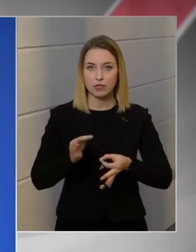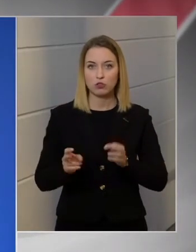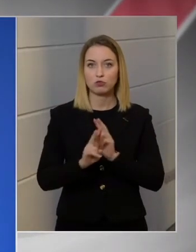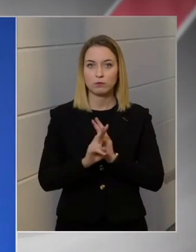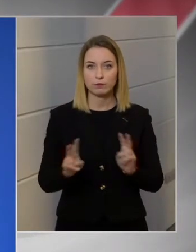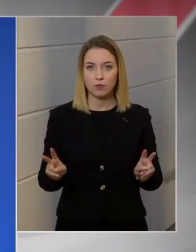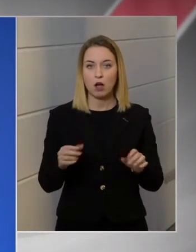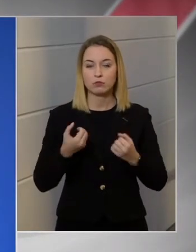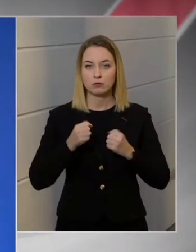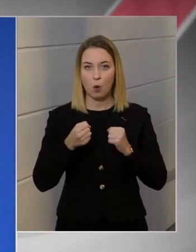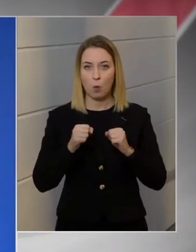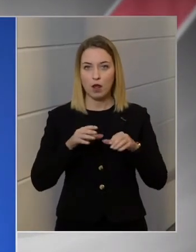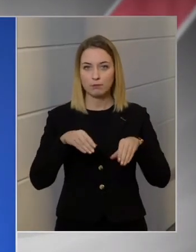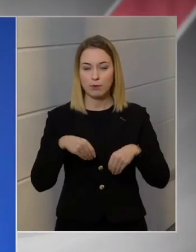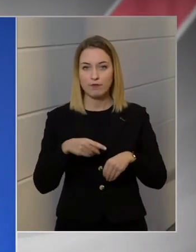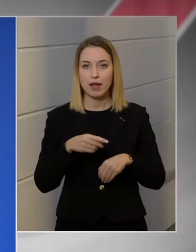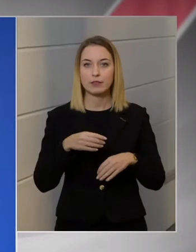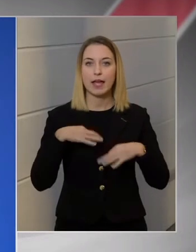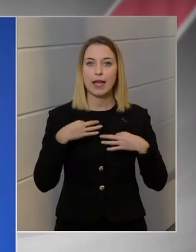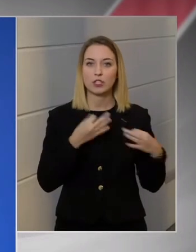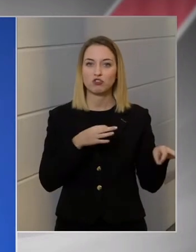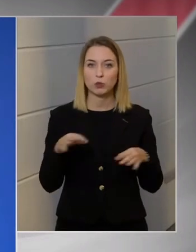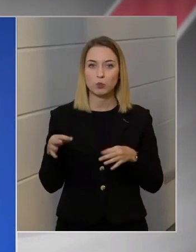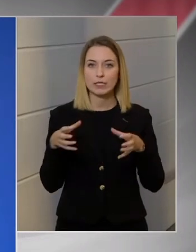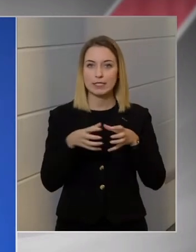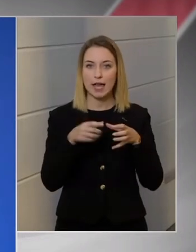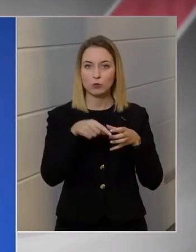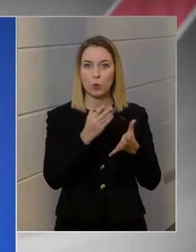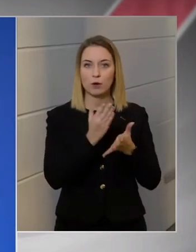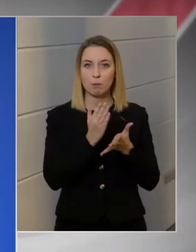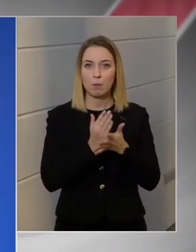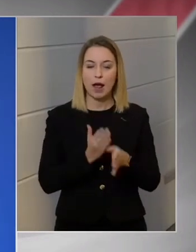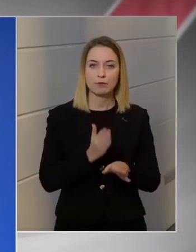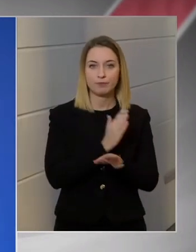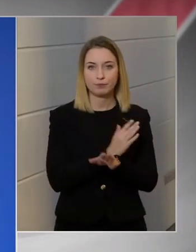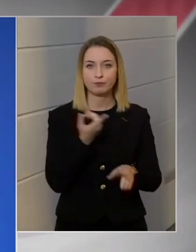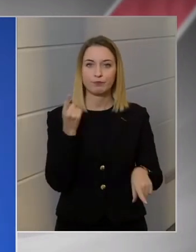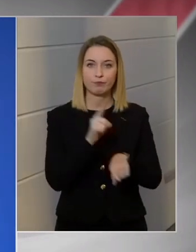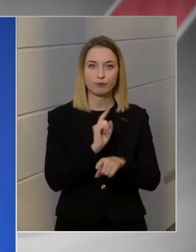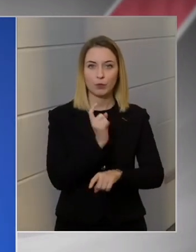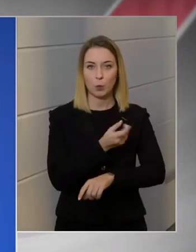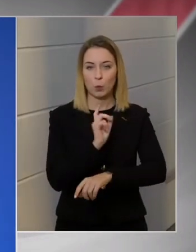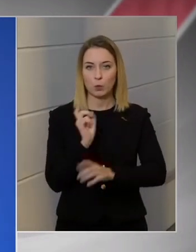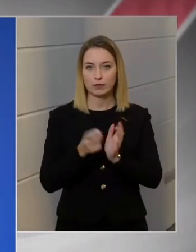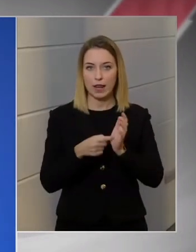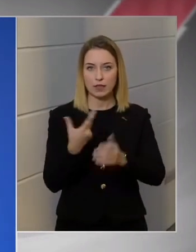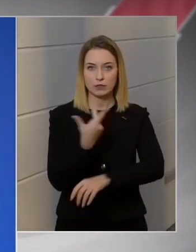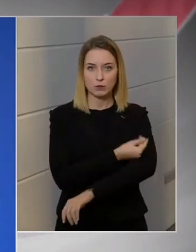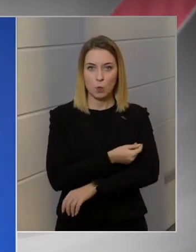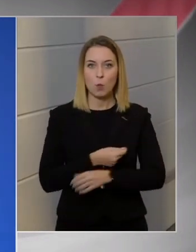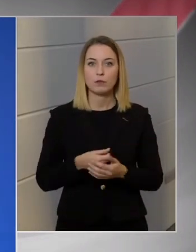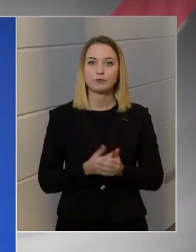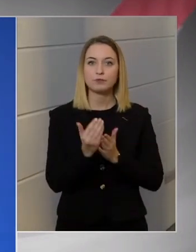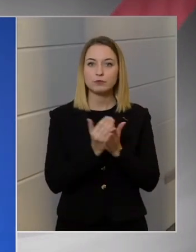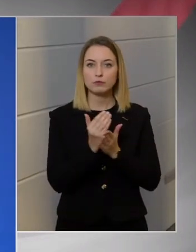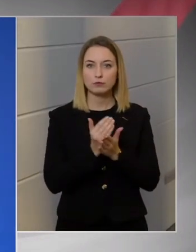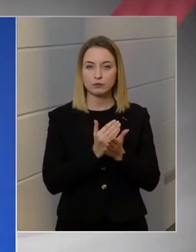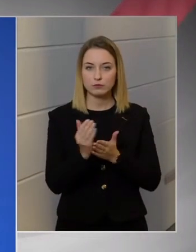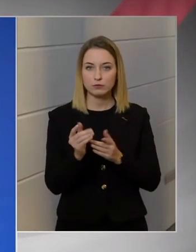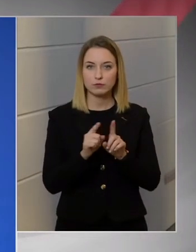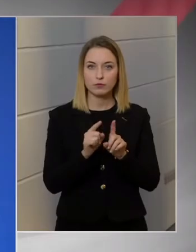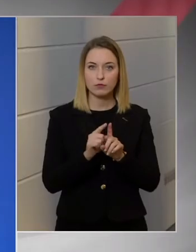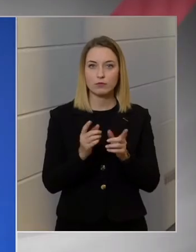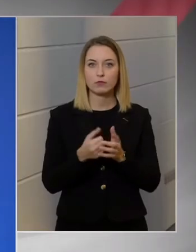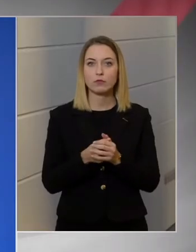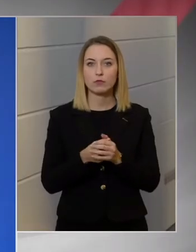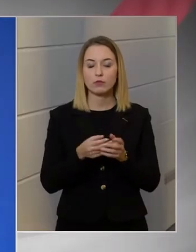gyakorlat, hiszen az egészségügyi szektorban a kormány már korábban kötelezővétette az oltást. A szabályozás meg fog egyezni az ottani szabályozással. Tehát,